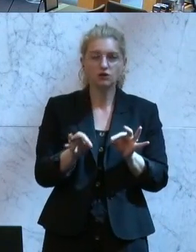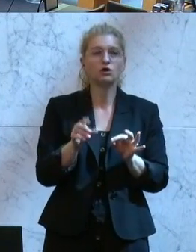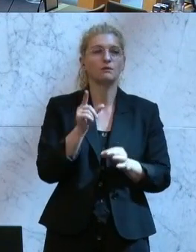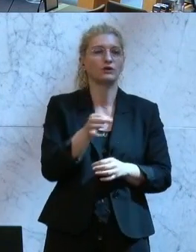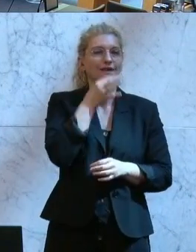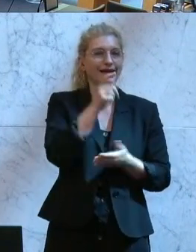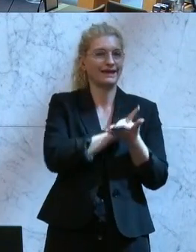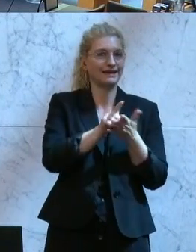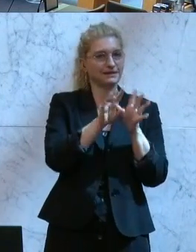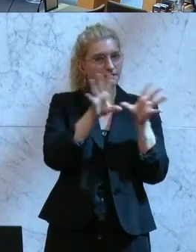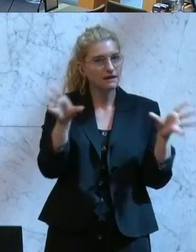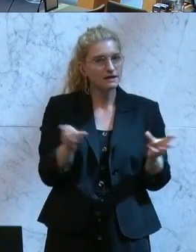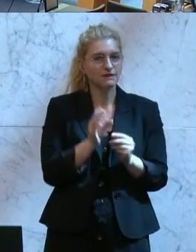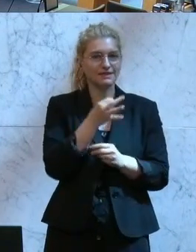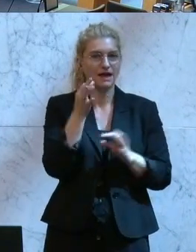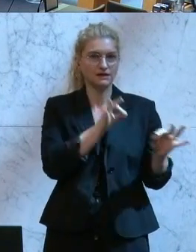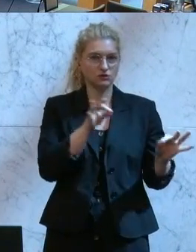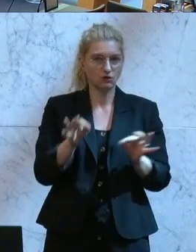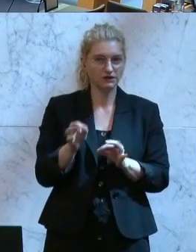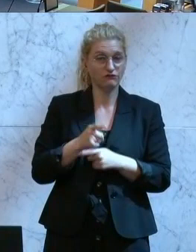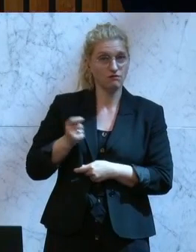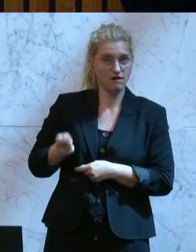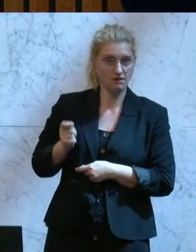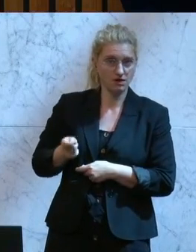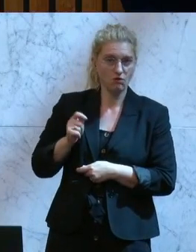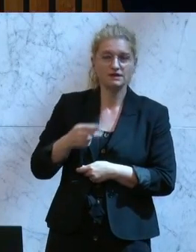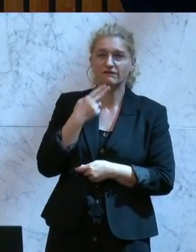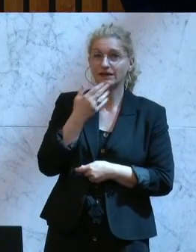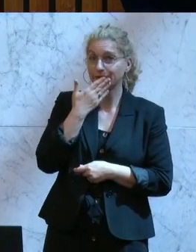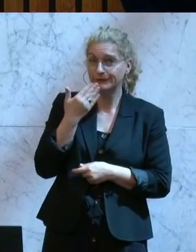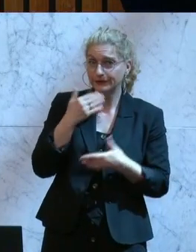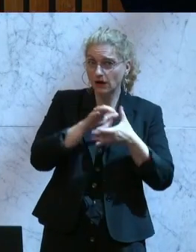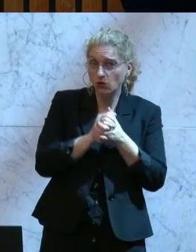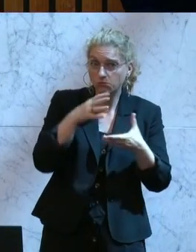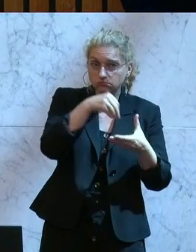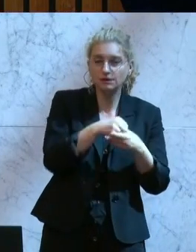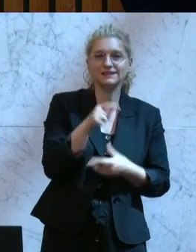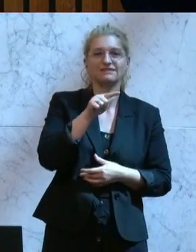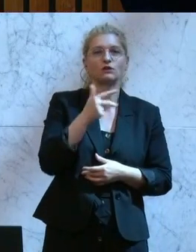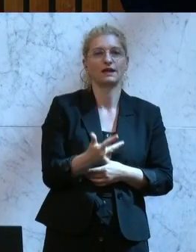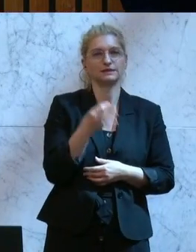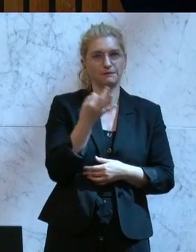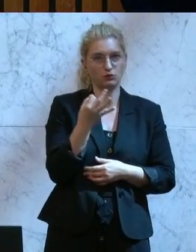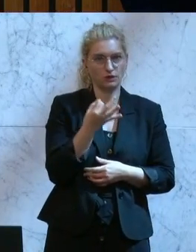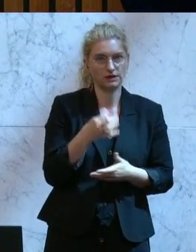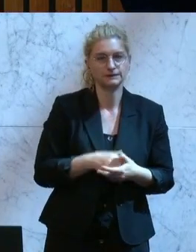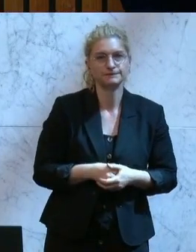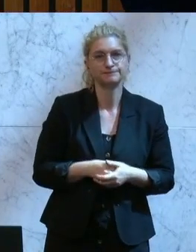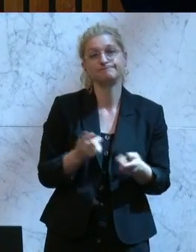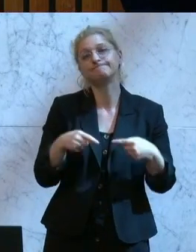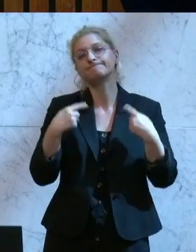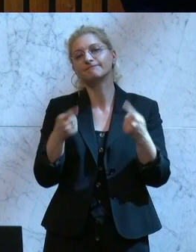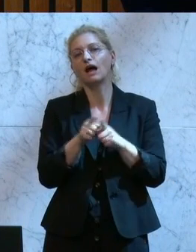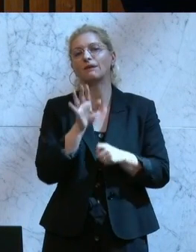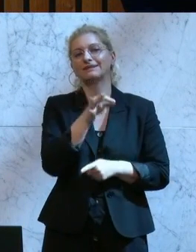die Redezeit für die gesamte Tagesordnung von jenen Abgeordneten, die keinem Club angehören, je 32 Minuten. Darüber hinaus wird